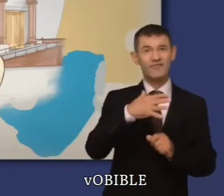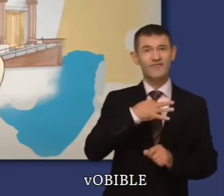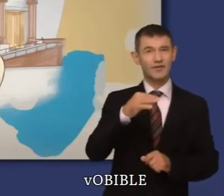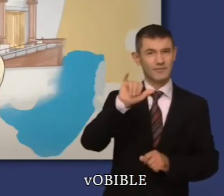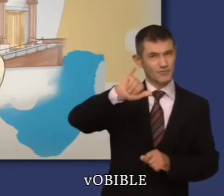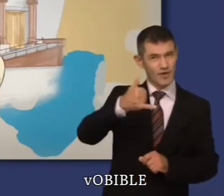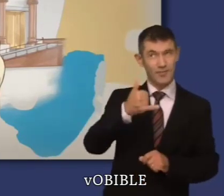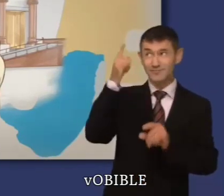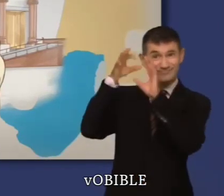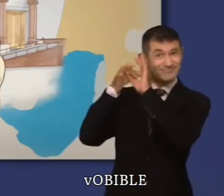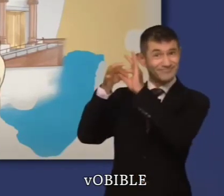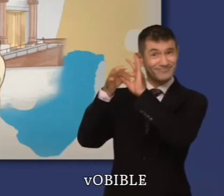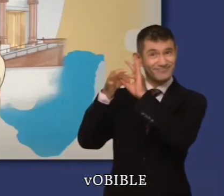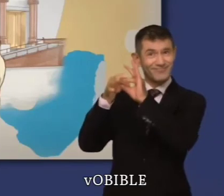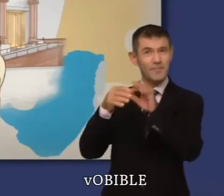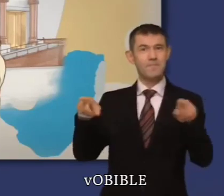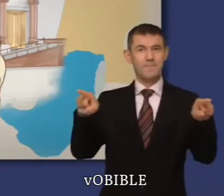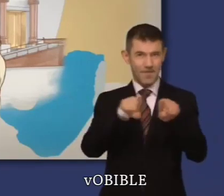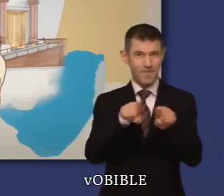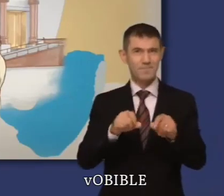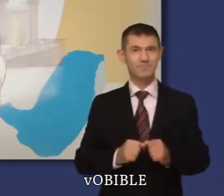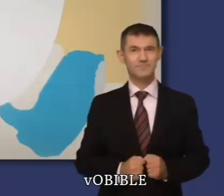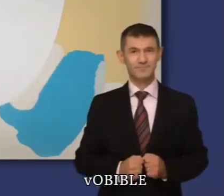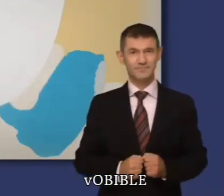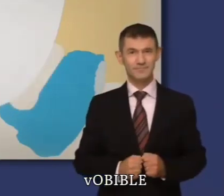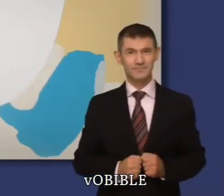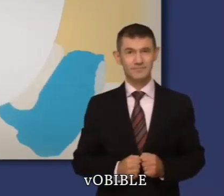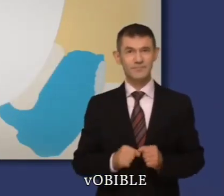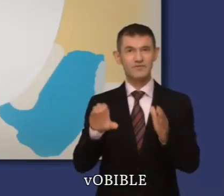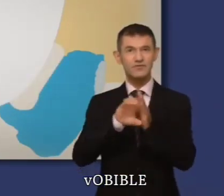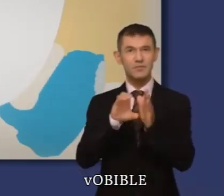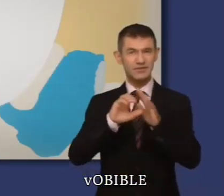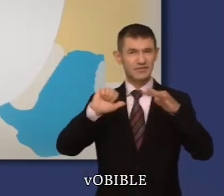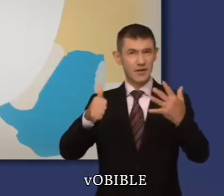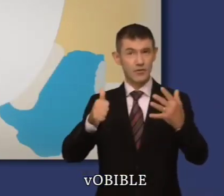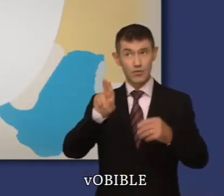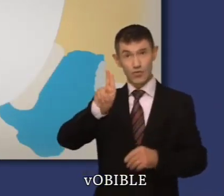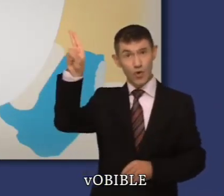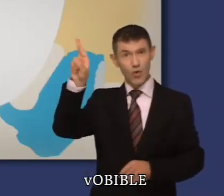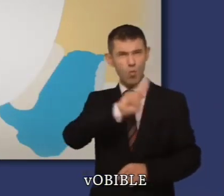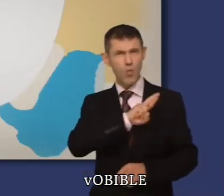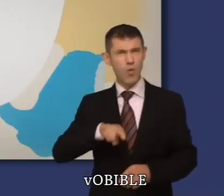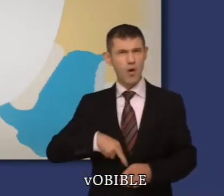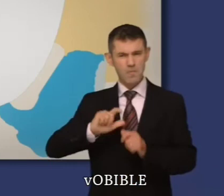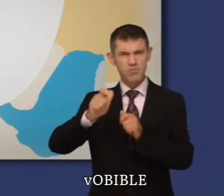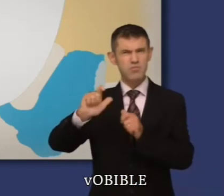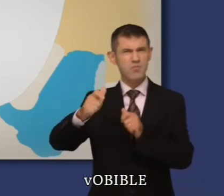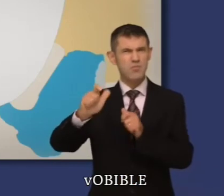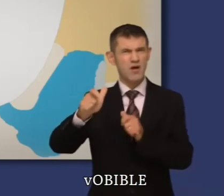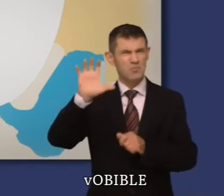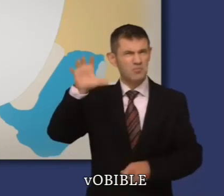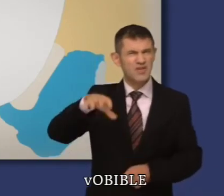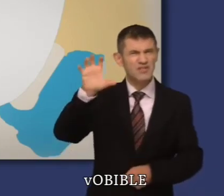fils Josaphat lui succède et imite son bon exemple. Le chapitre suivant mentionne plusieurs rois